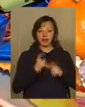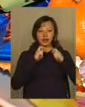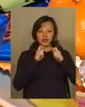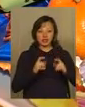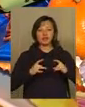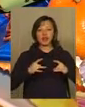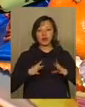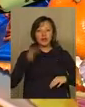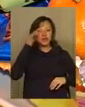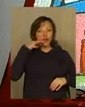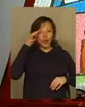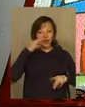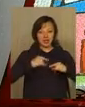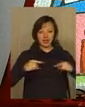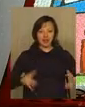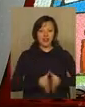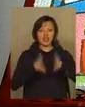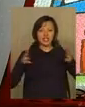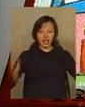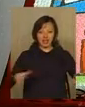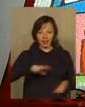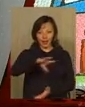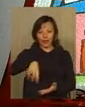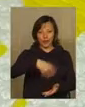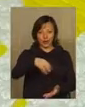дітей чекав святковий солодкий стіл і величезний торт.